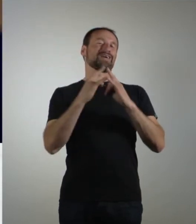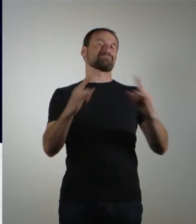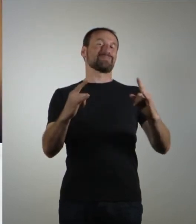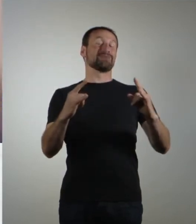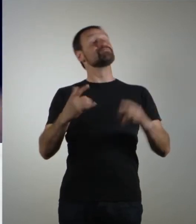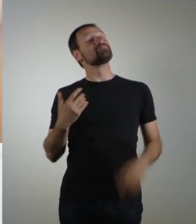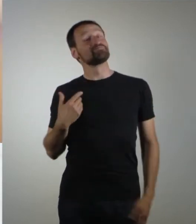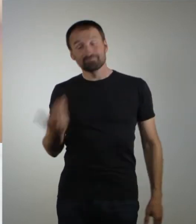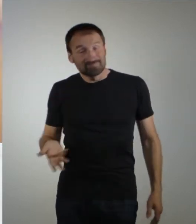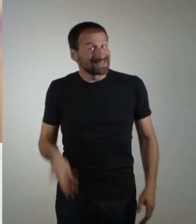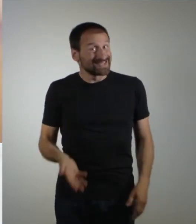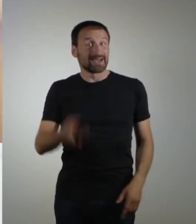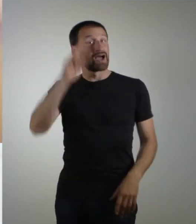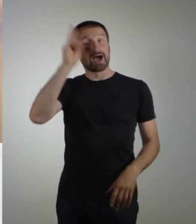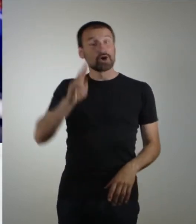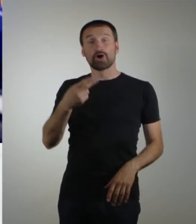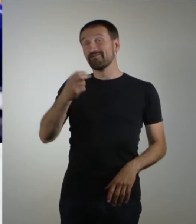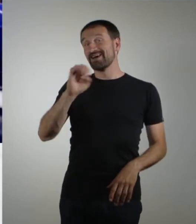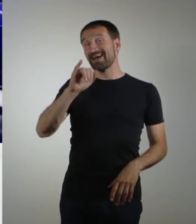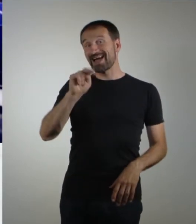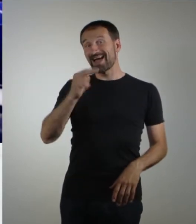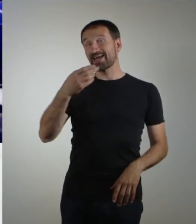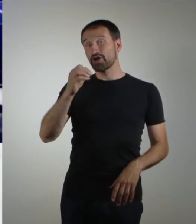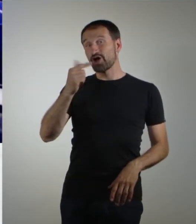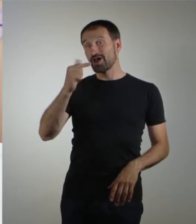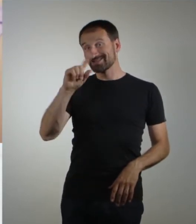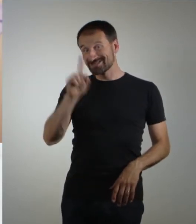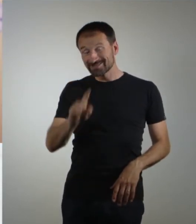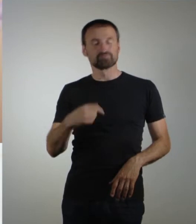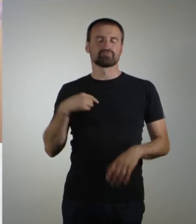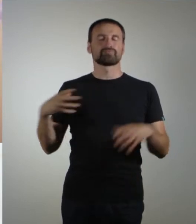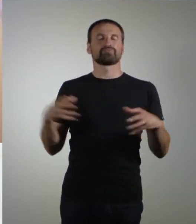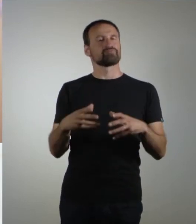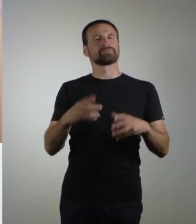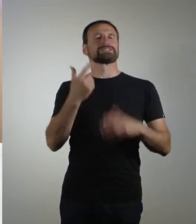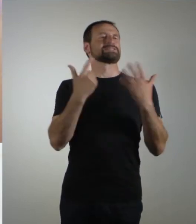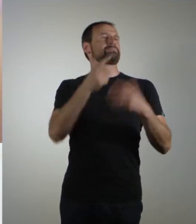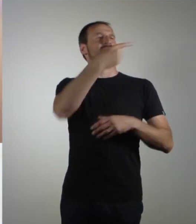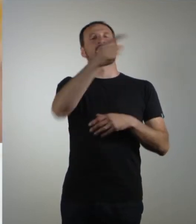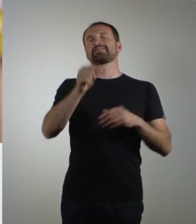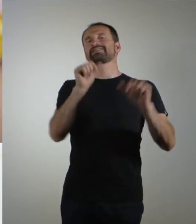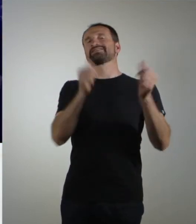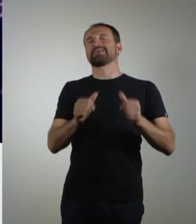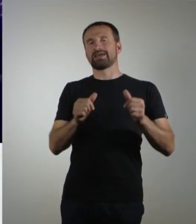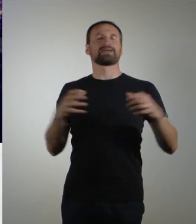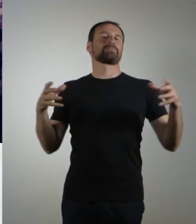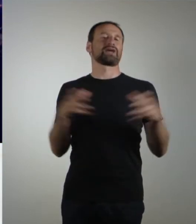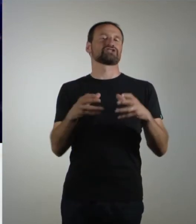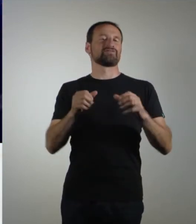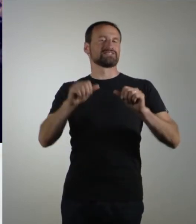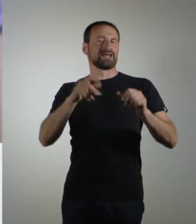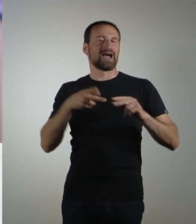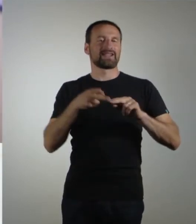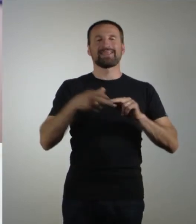Wir befinden uns hier in Hannover-Heinholz. Wir haben hier ein Gemeinschaftsatelier mit sieben anderen Designern gegründet. Wir machen aus der alten